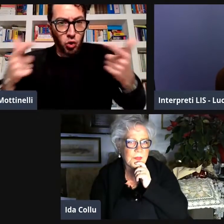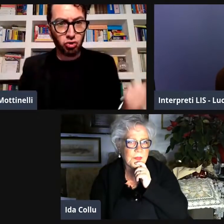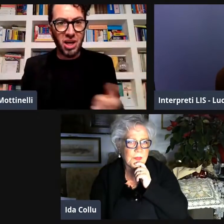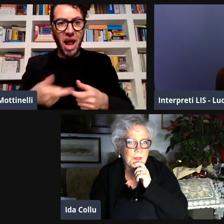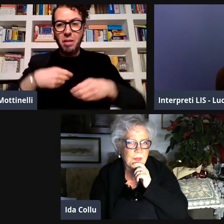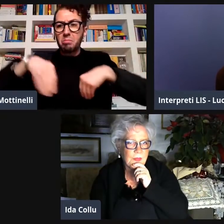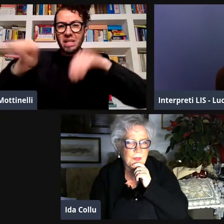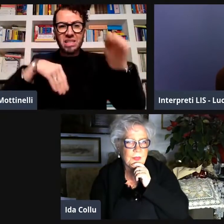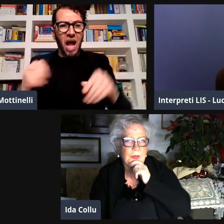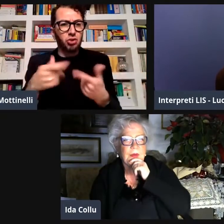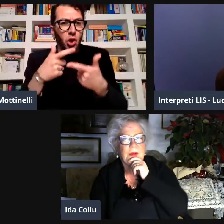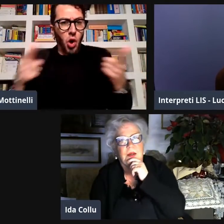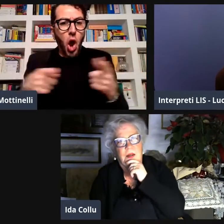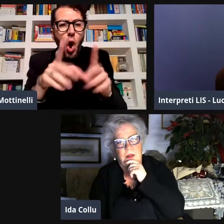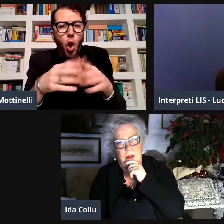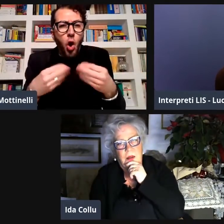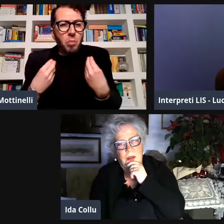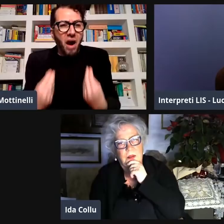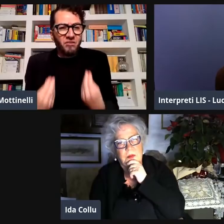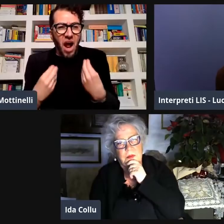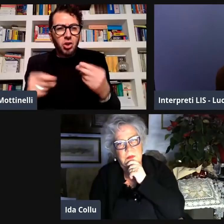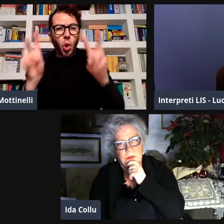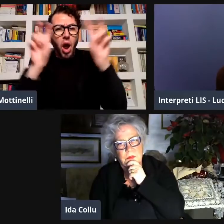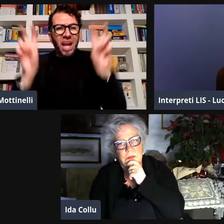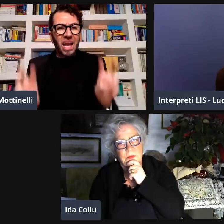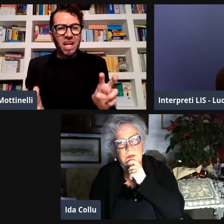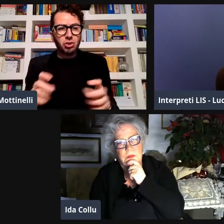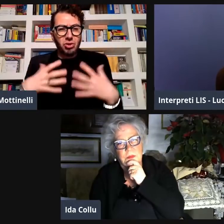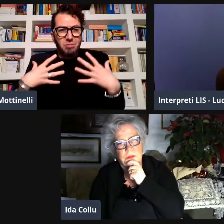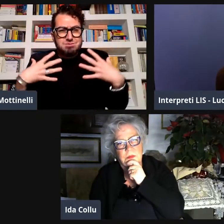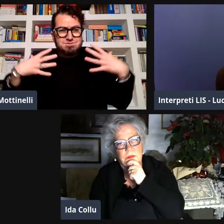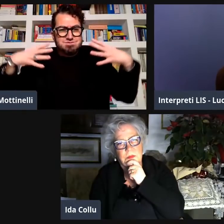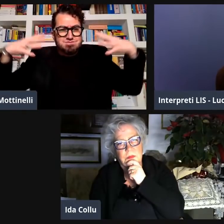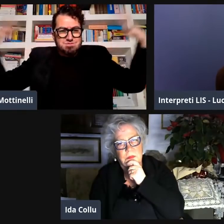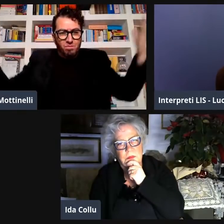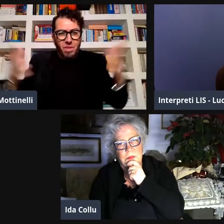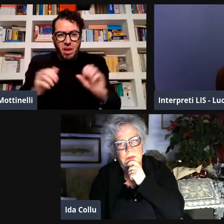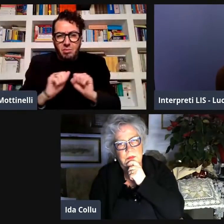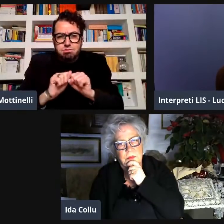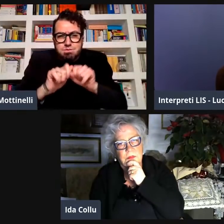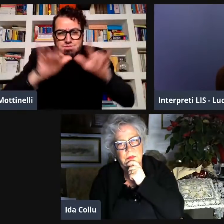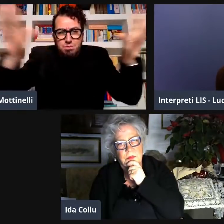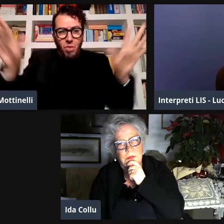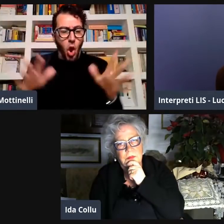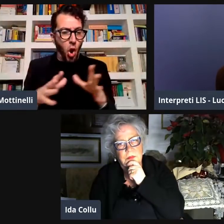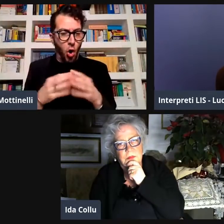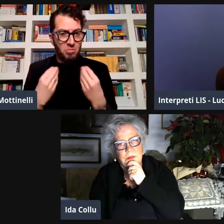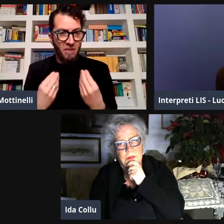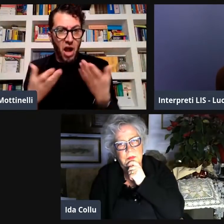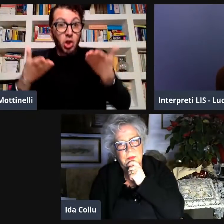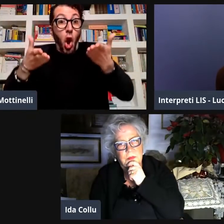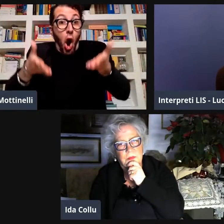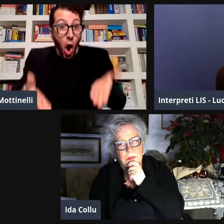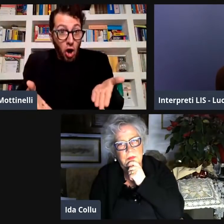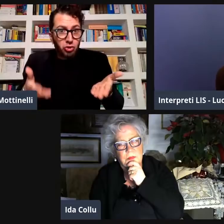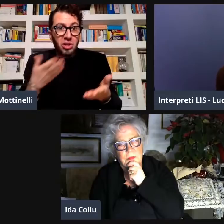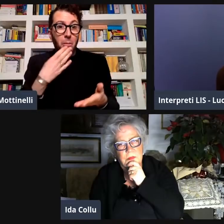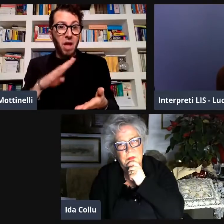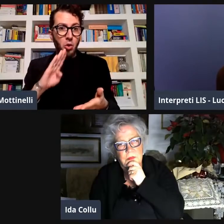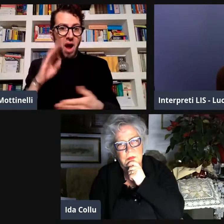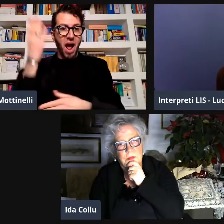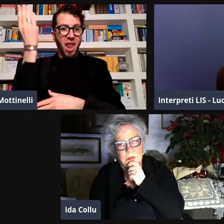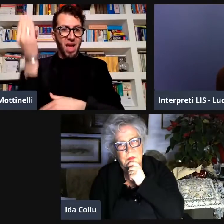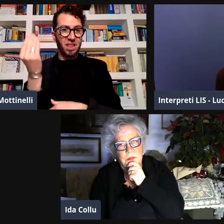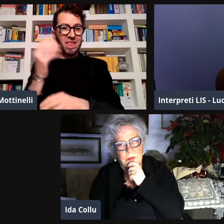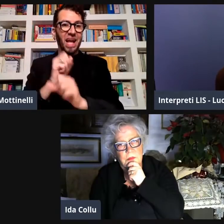all'epoca YouTube non c'era non c'era Messenger quindi come sei riuscita con